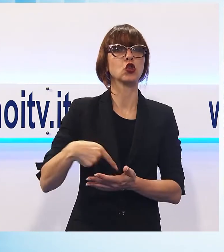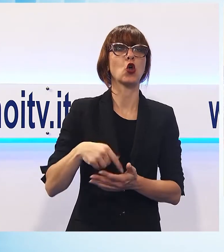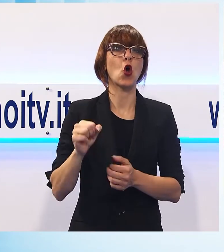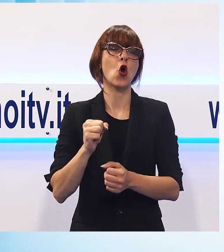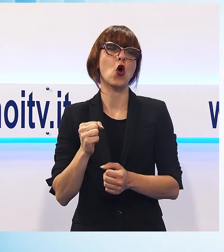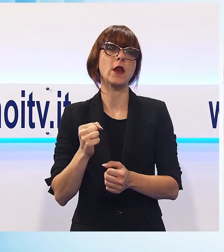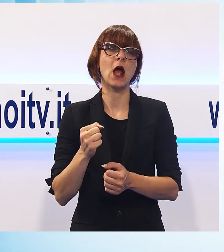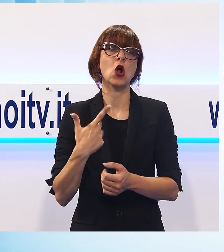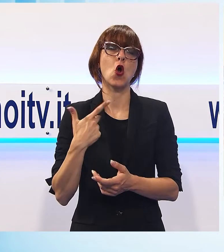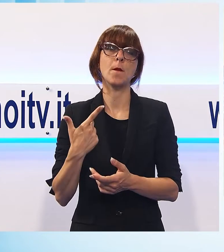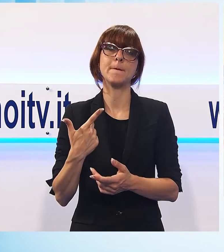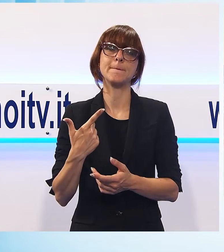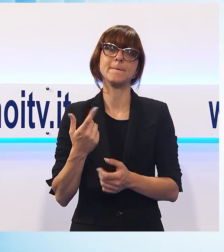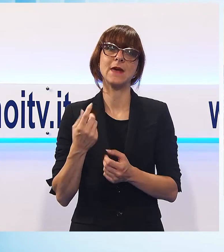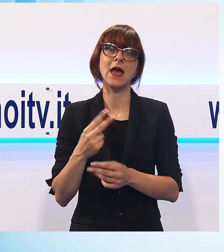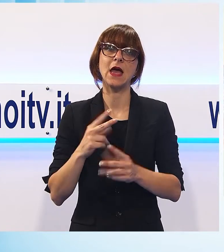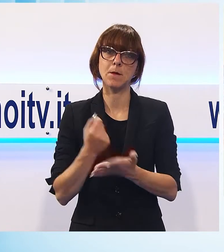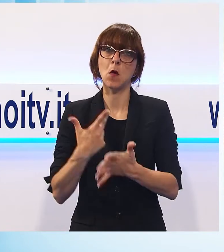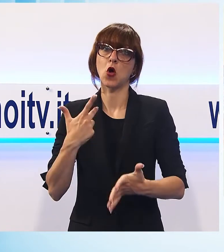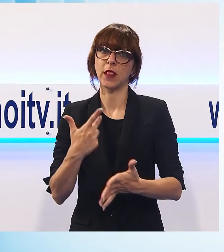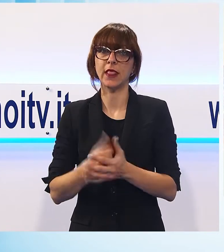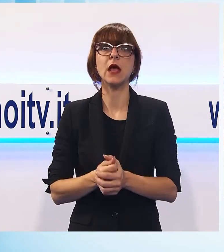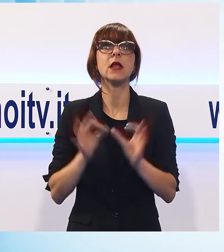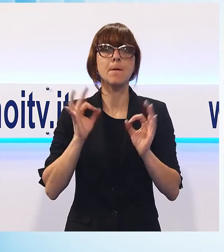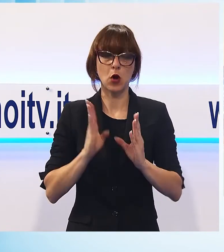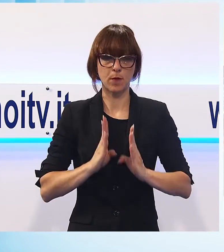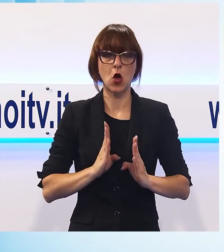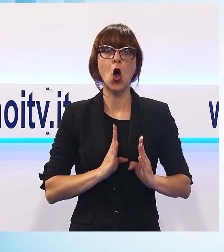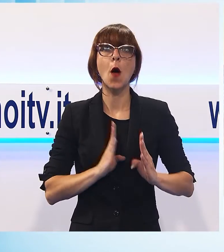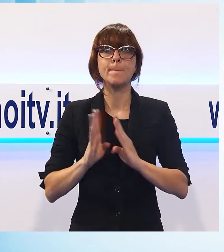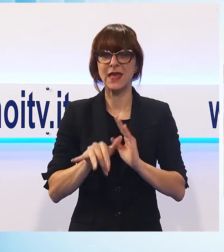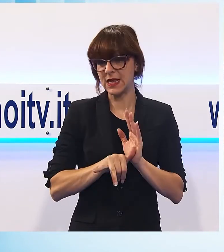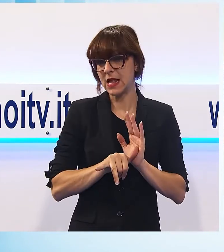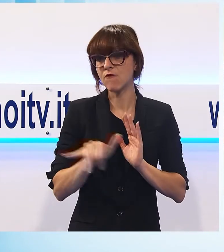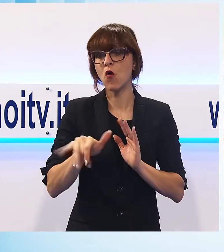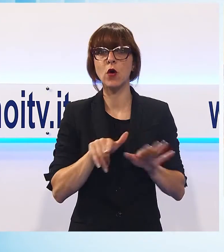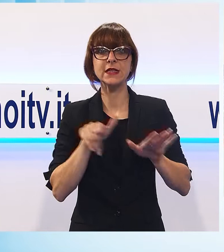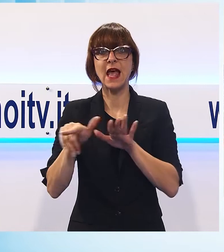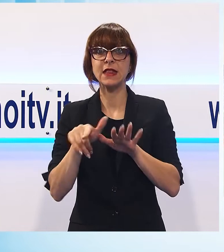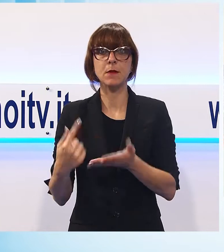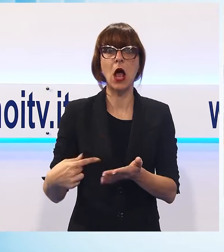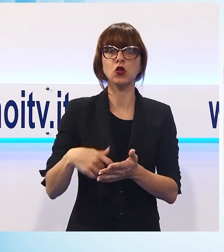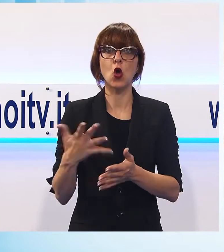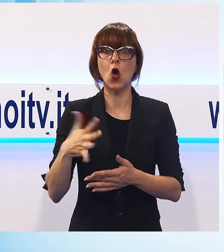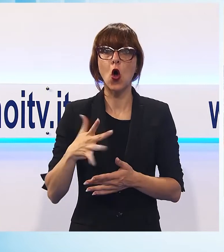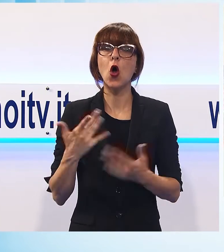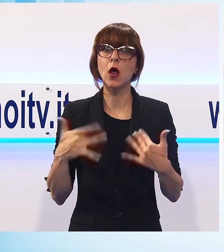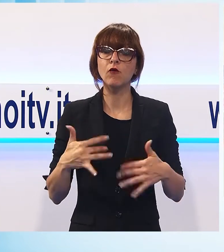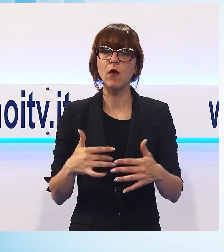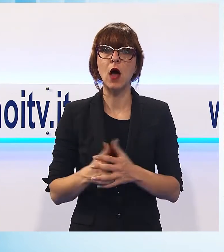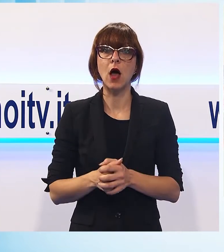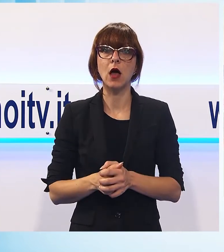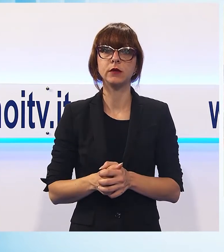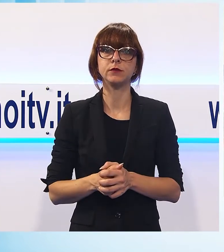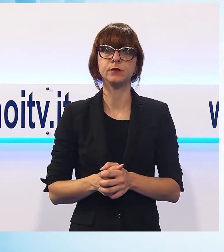testimone del fatto che è stato ripristinato il volo settimanale anche da Pisa. Addirittura in alcuni periodi che per